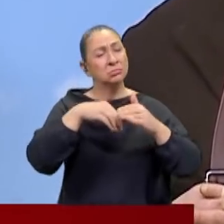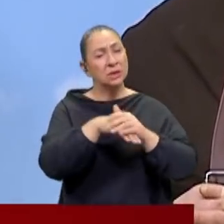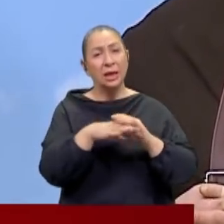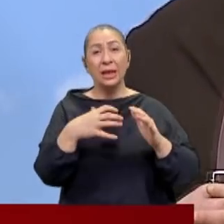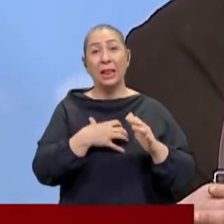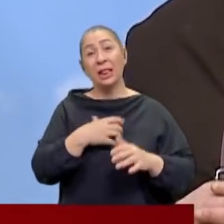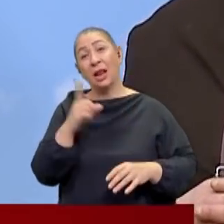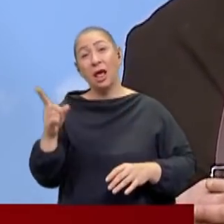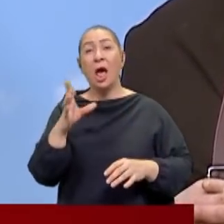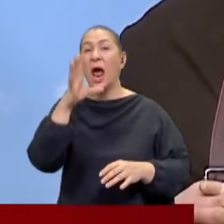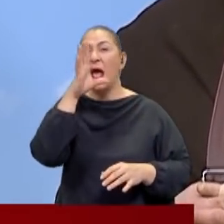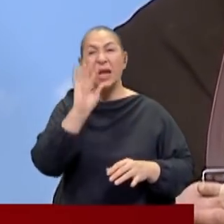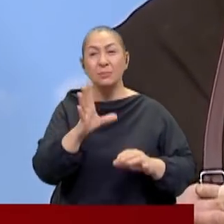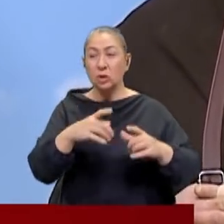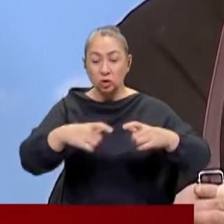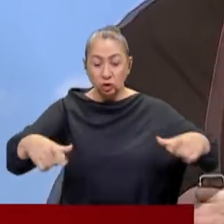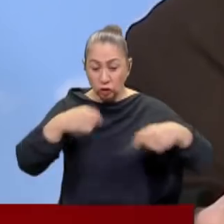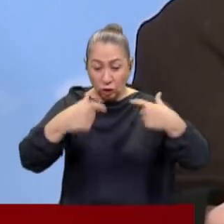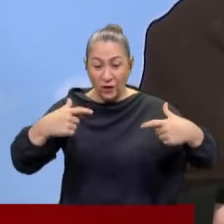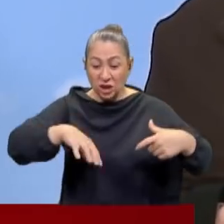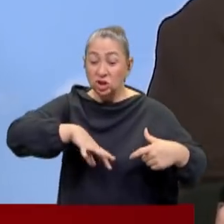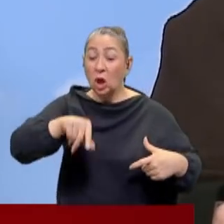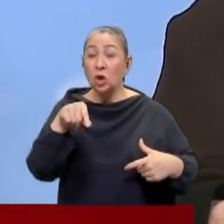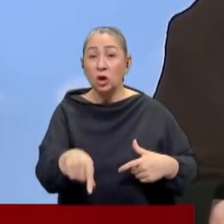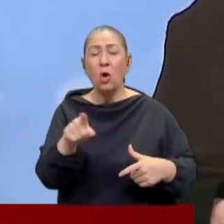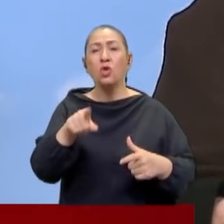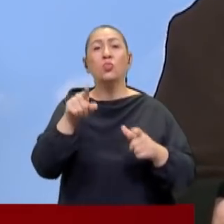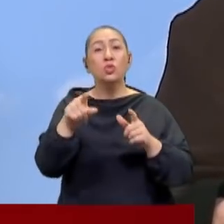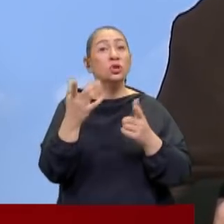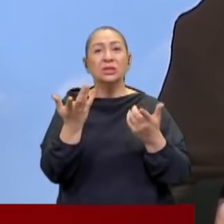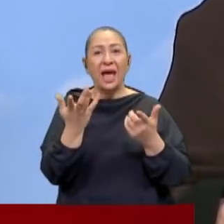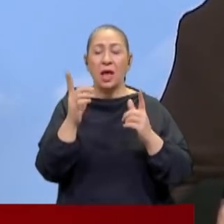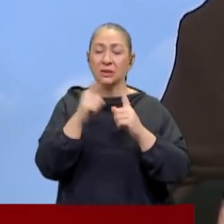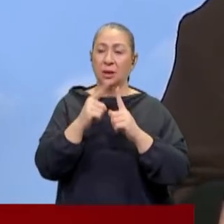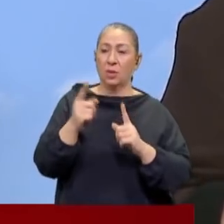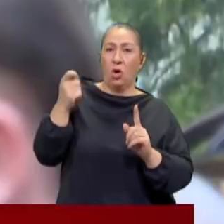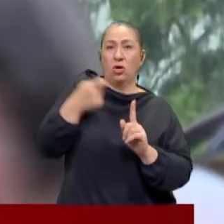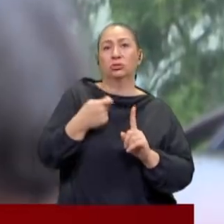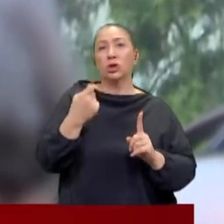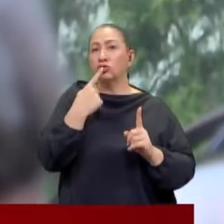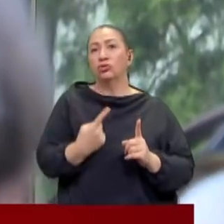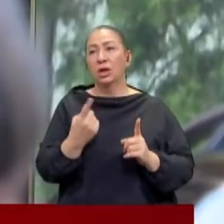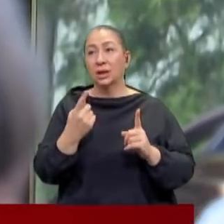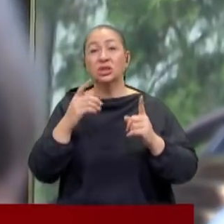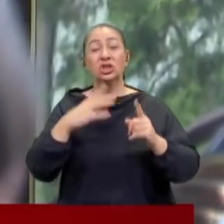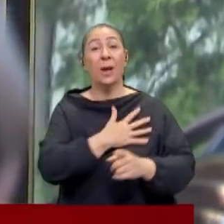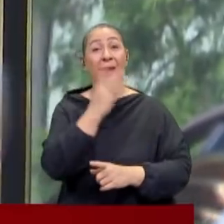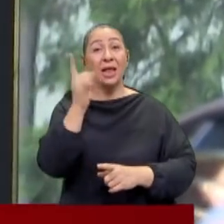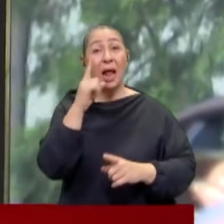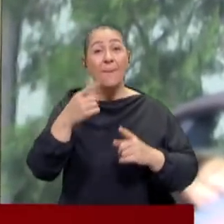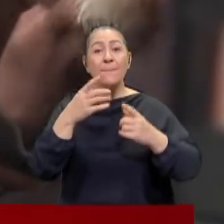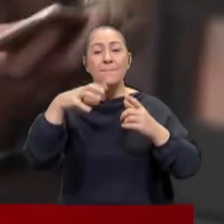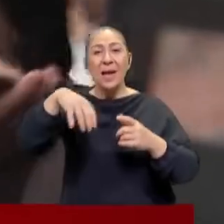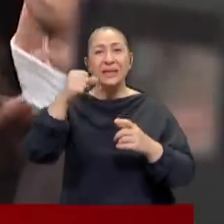kendilerine. Her kim sofradan çalıyorsa işte o bunun bedelini mutlaka ödeyecek. CHP lideri Merkez